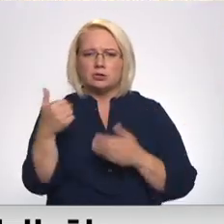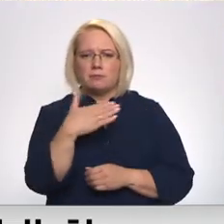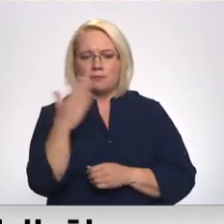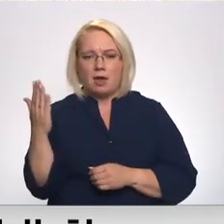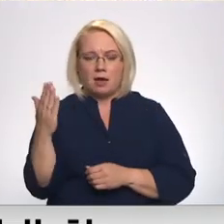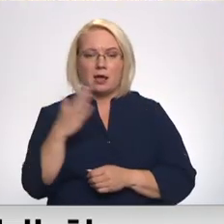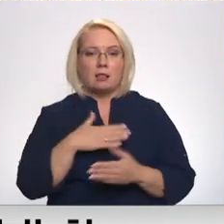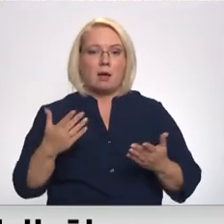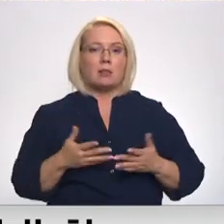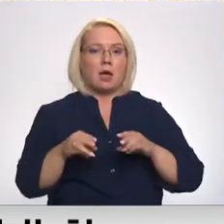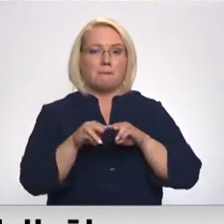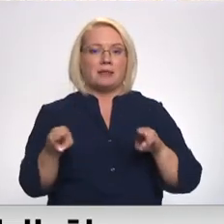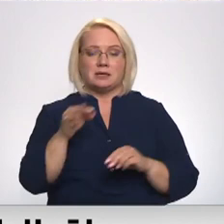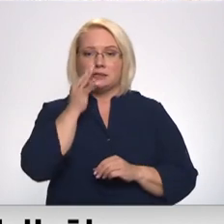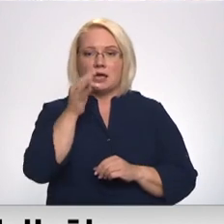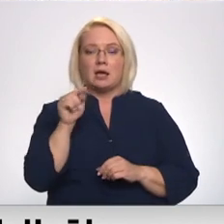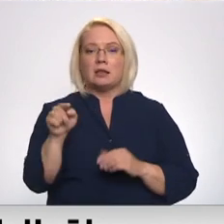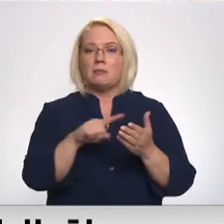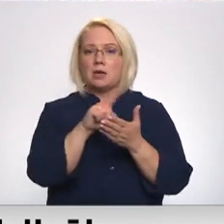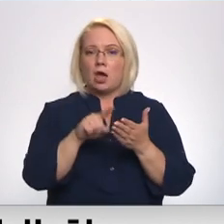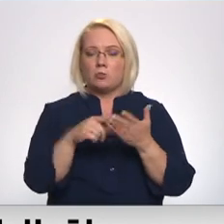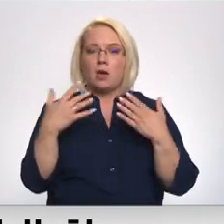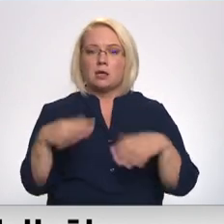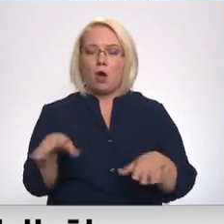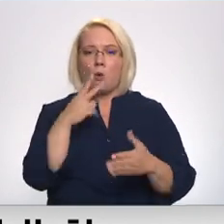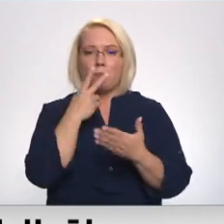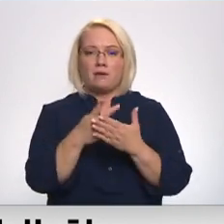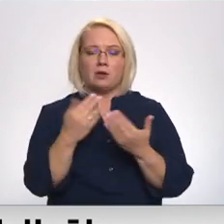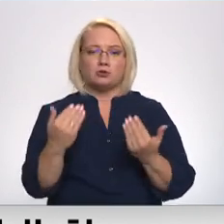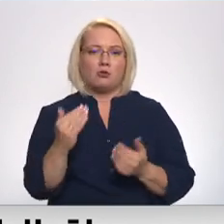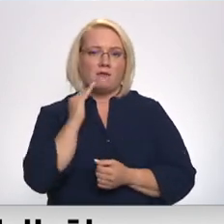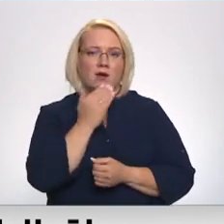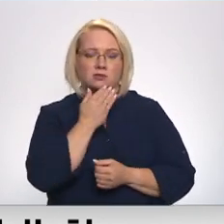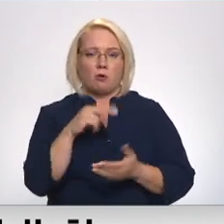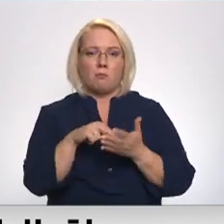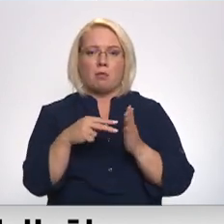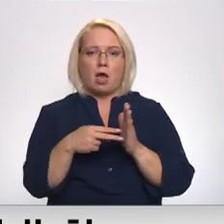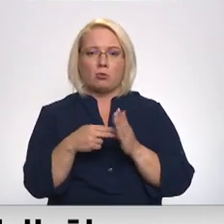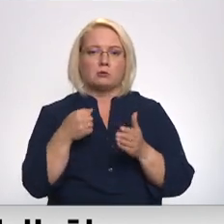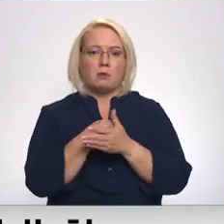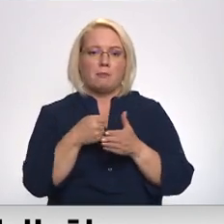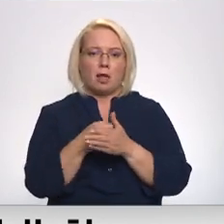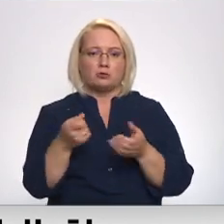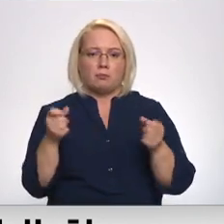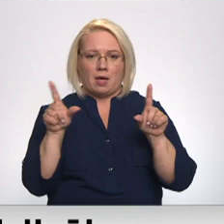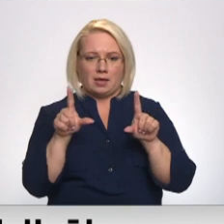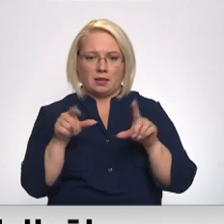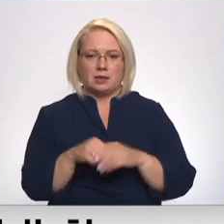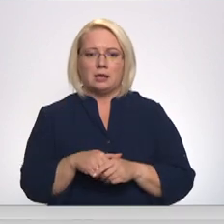Labklēpes ministrijā teica, ka šim jautājumam jau pievērsās šovasar. Un pabalstu plānots palielināt. Ir